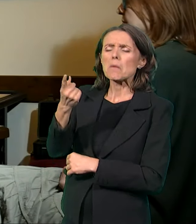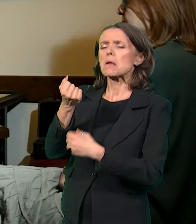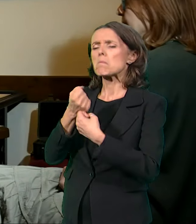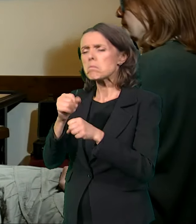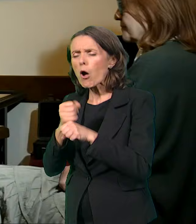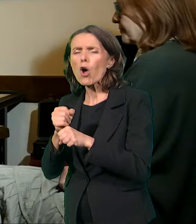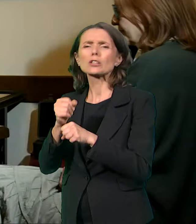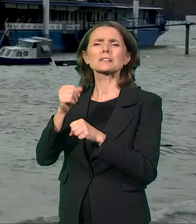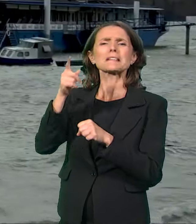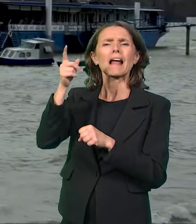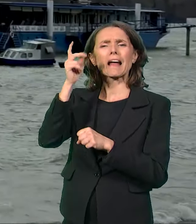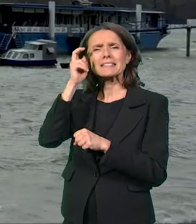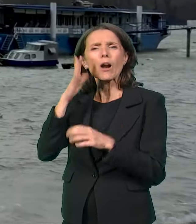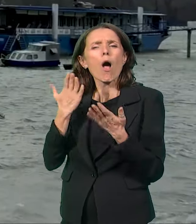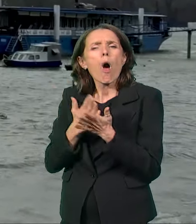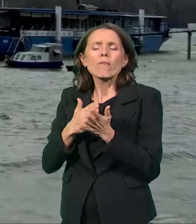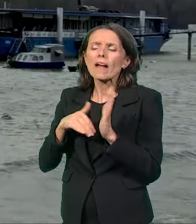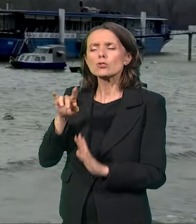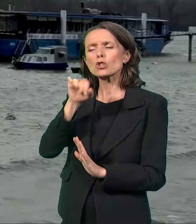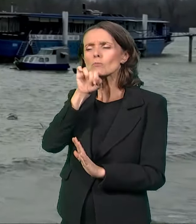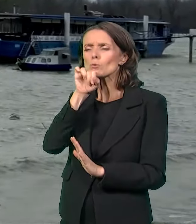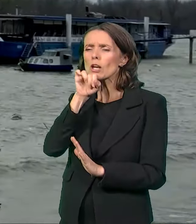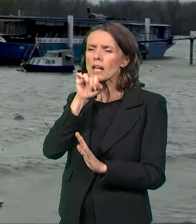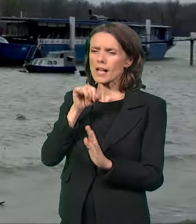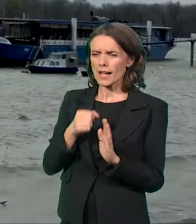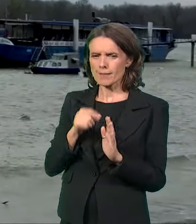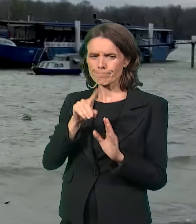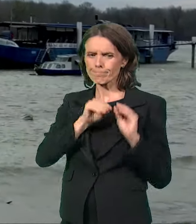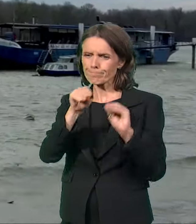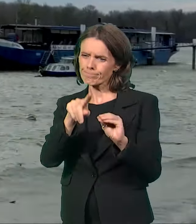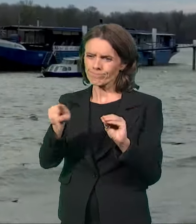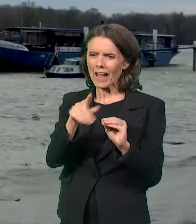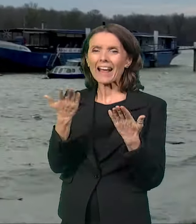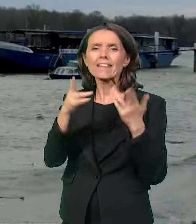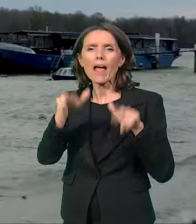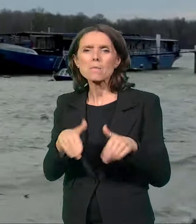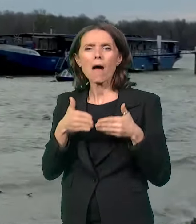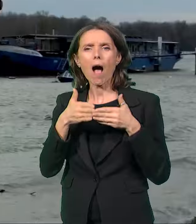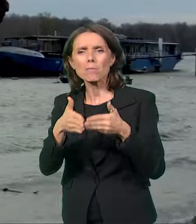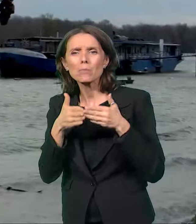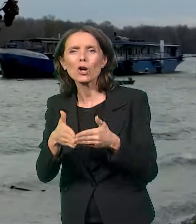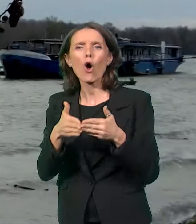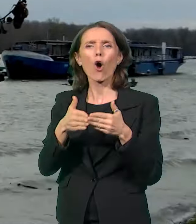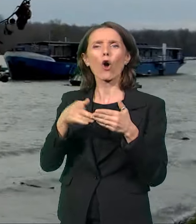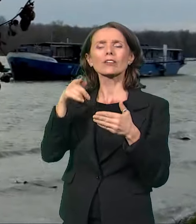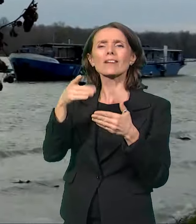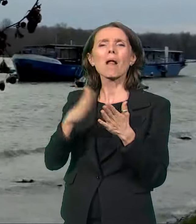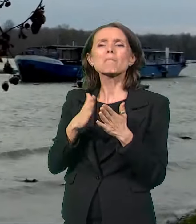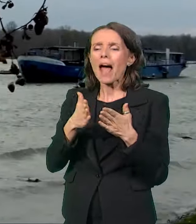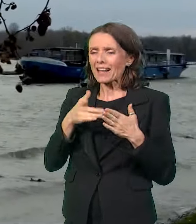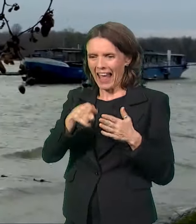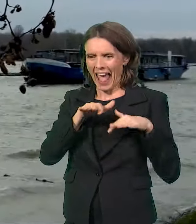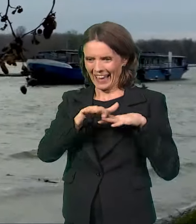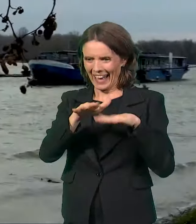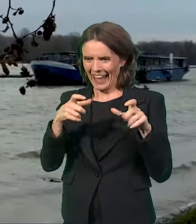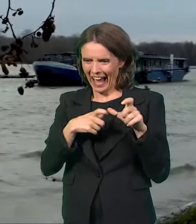tamo gde su prištajali brodovi, gde su dovozili robu preko Šave. Nemci su to